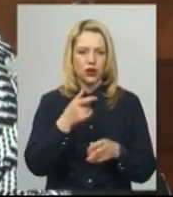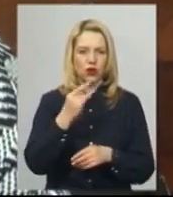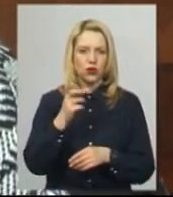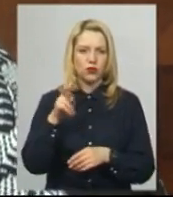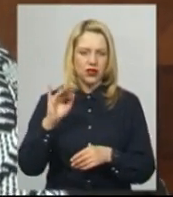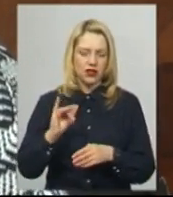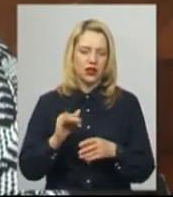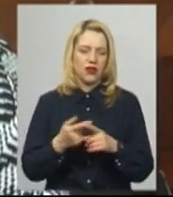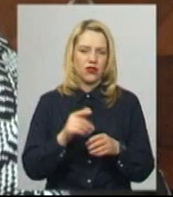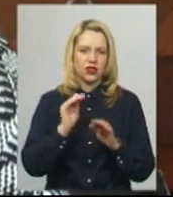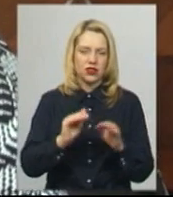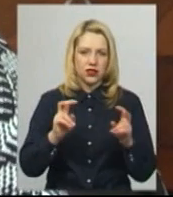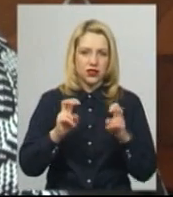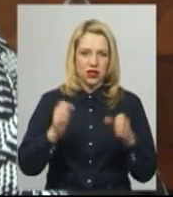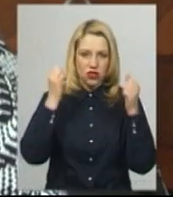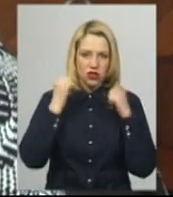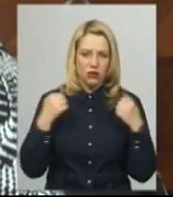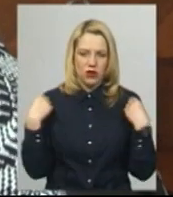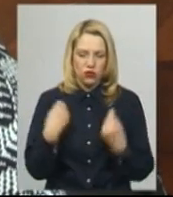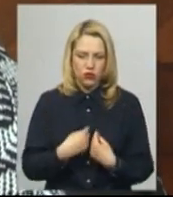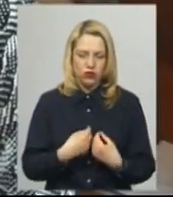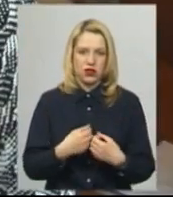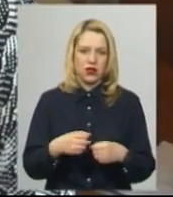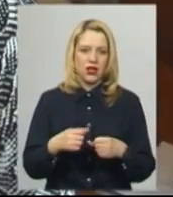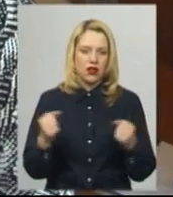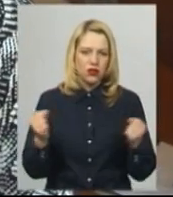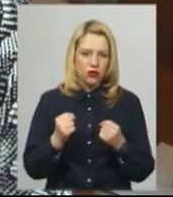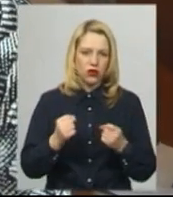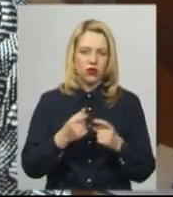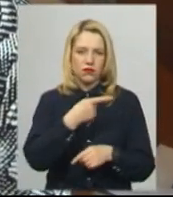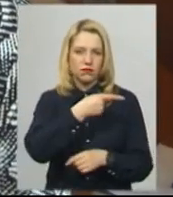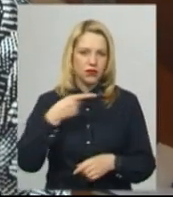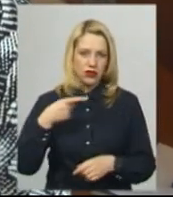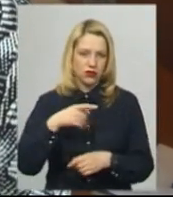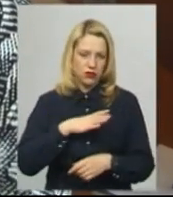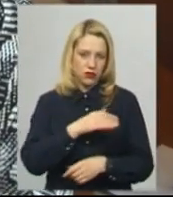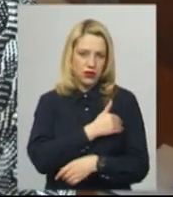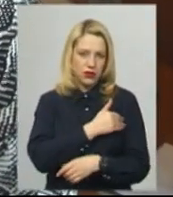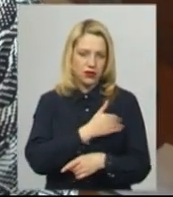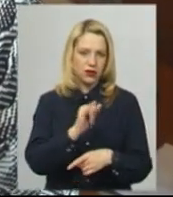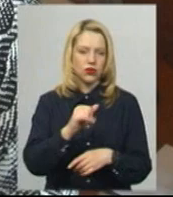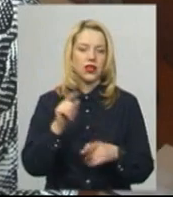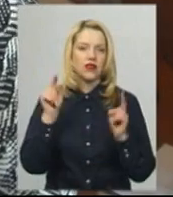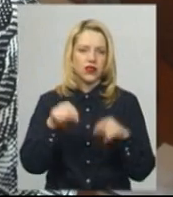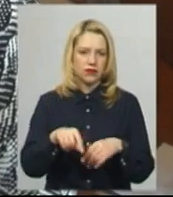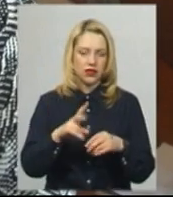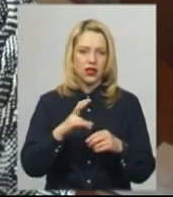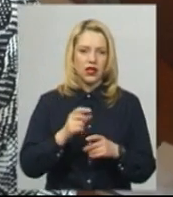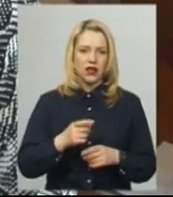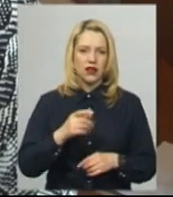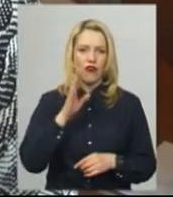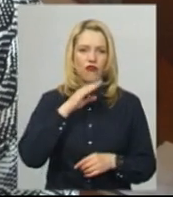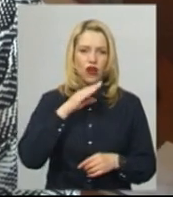в одежі, в дітах, в шапках, в куртках відповідно. Мінусова температура, вплоть до того, що навіть в графіні могла